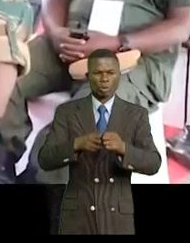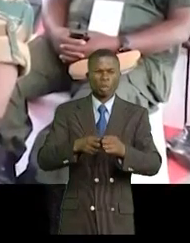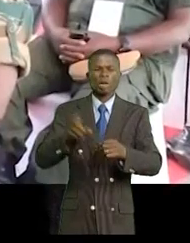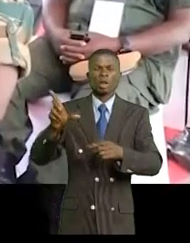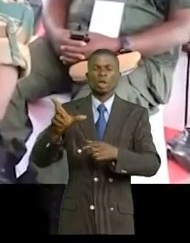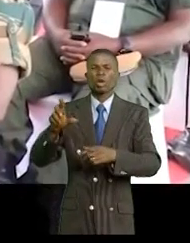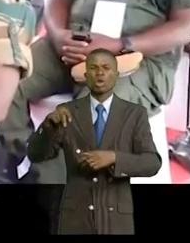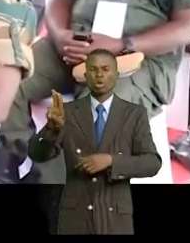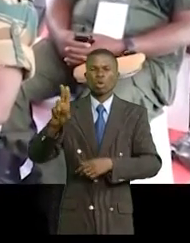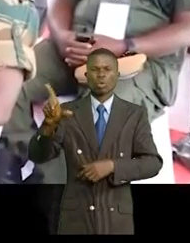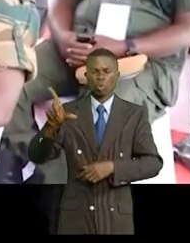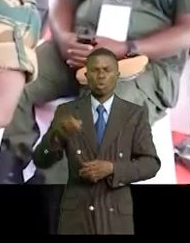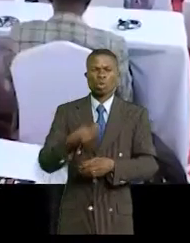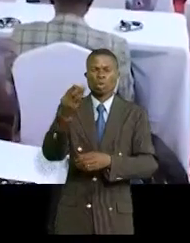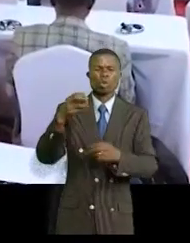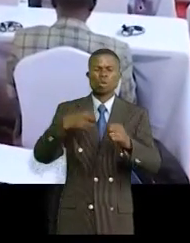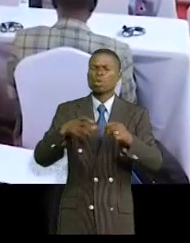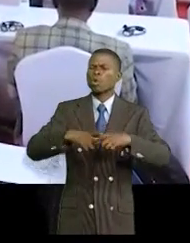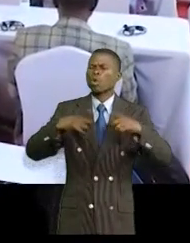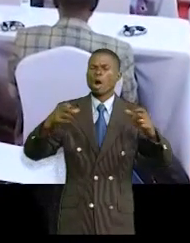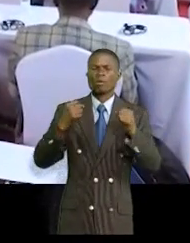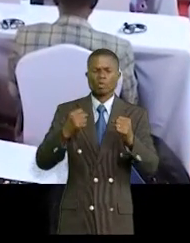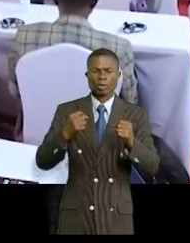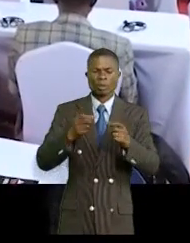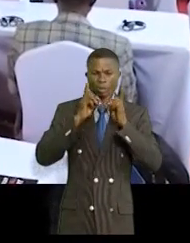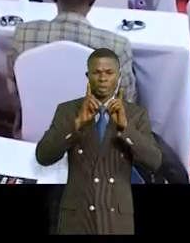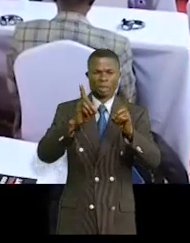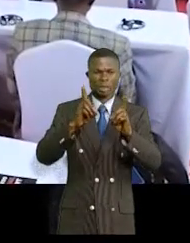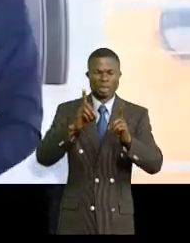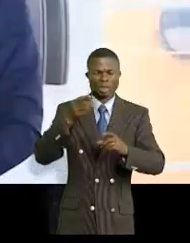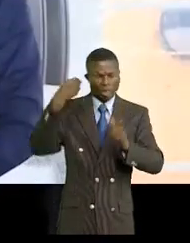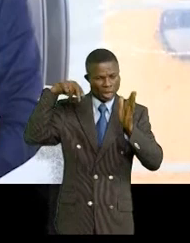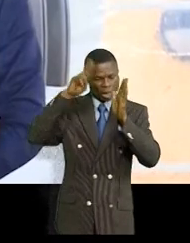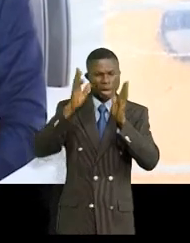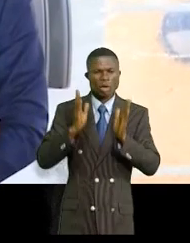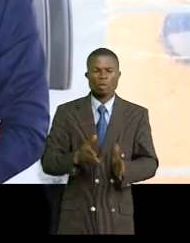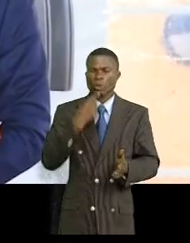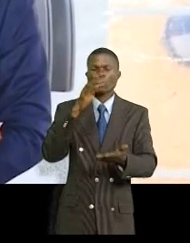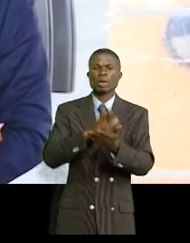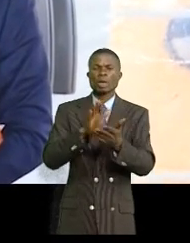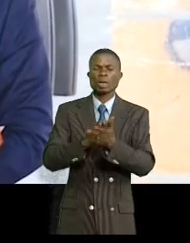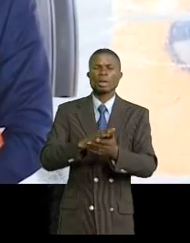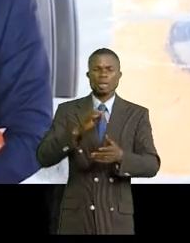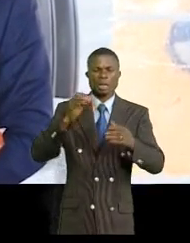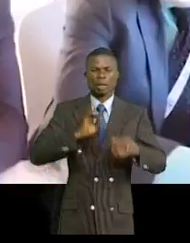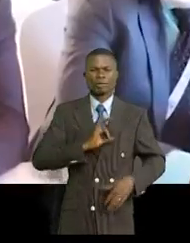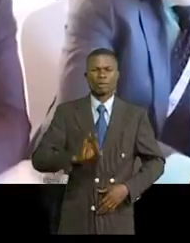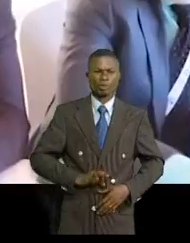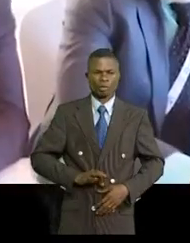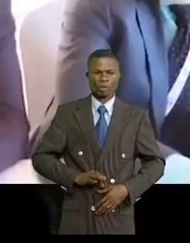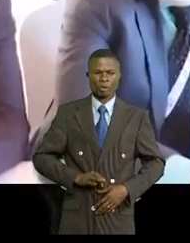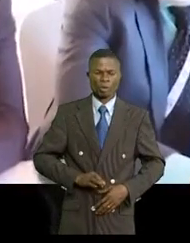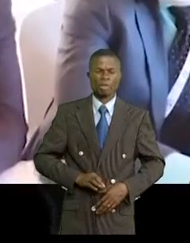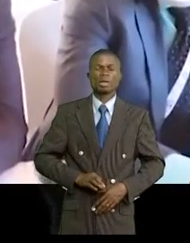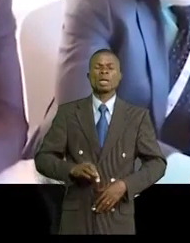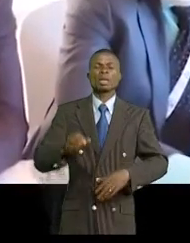qui pourrait produire plus de 1000 MW Dans son allocution le numéro 1 du Haut-Katanga rendu hommage au chef d'état des deux pays de gare Lungu de